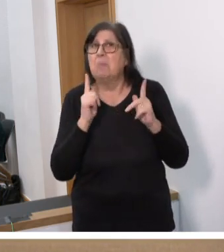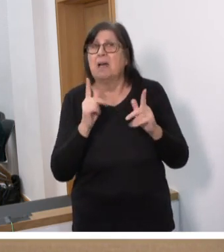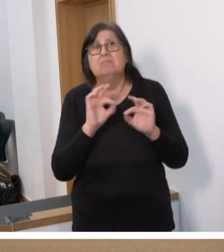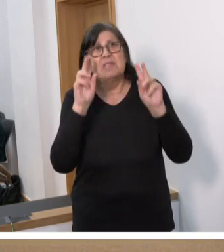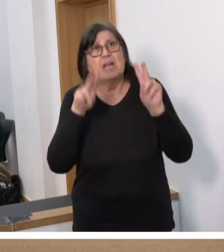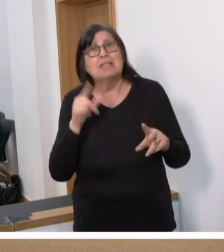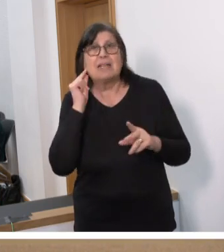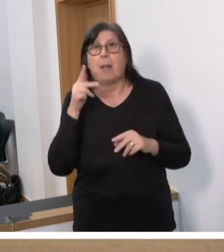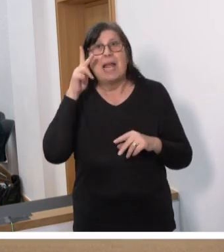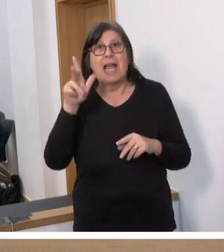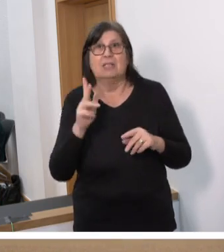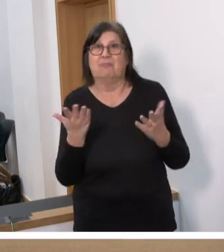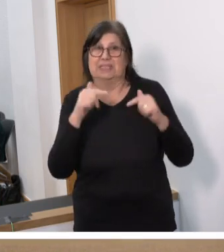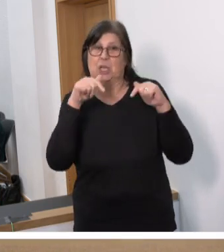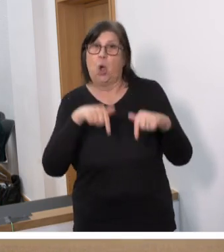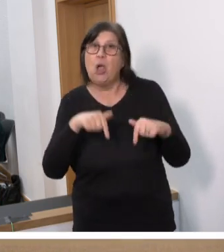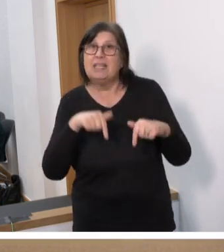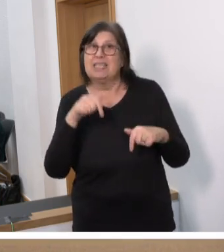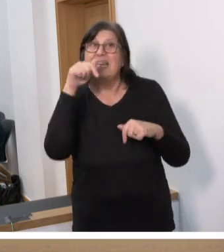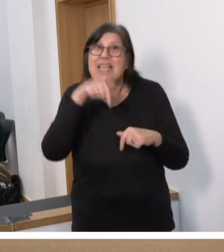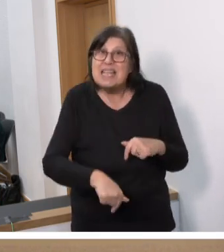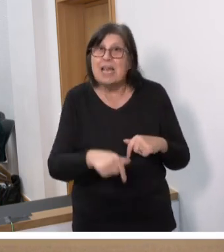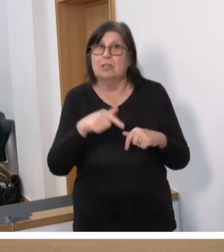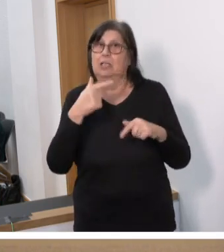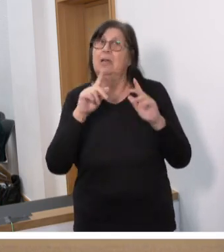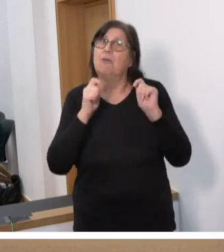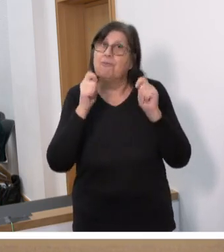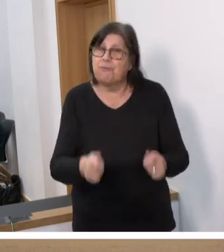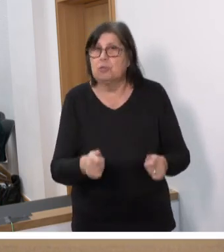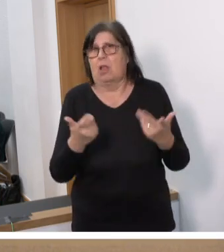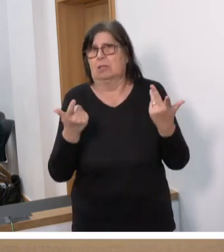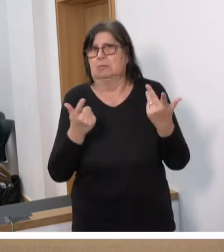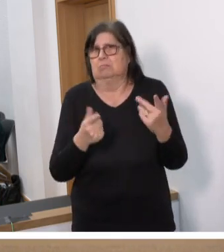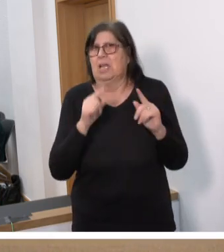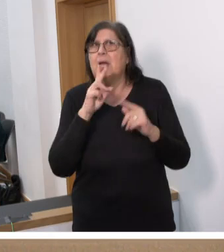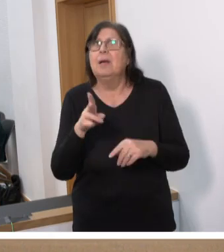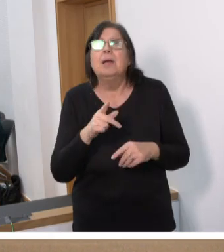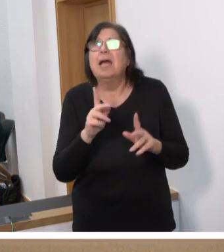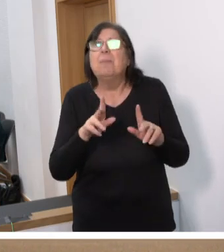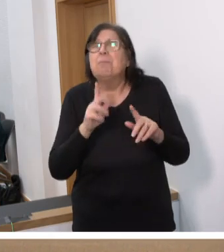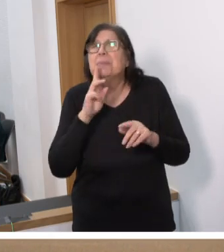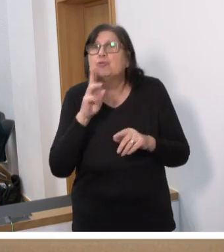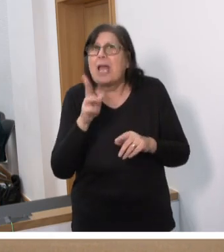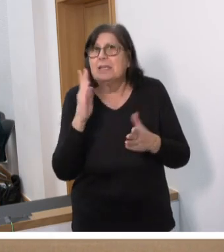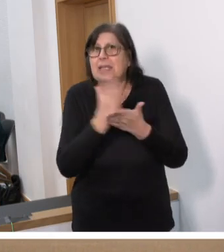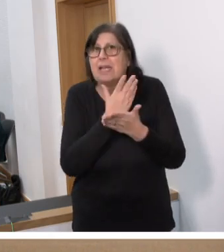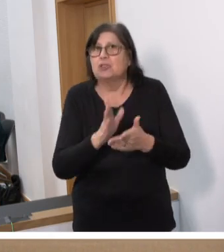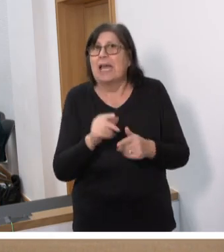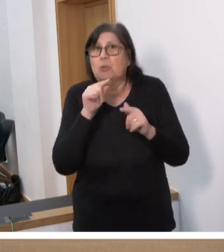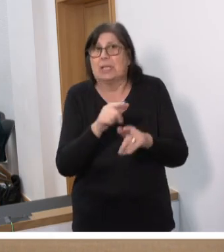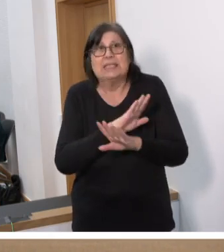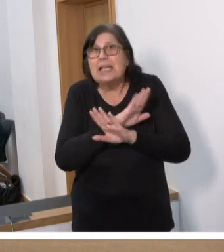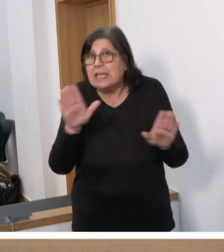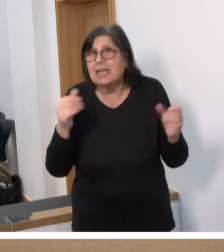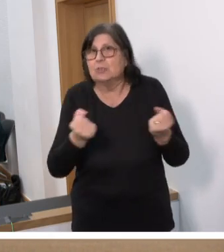und Herren, das, was Sie heute hier einbringen, das bestätigt ja fast diese Entscheidung, es nicht zu tun, weil es eben nur